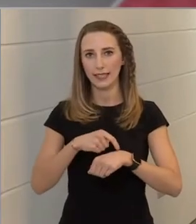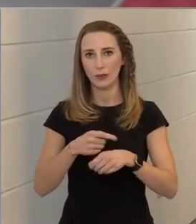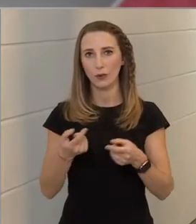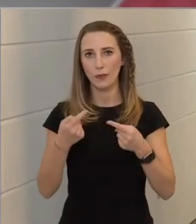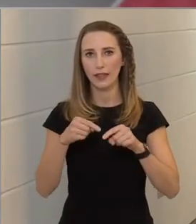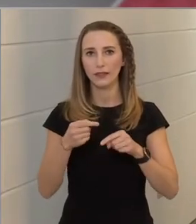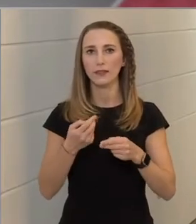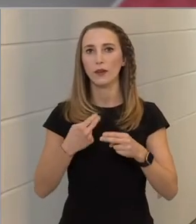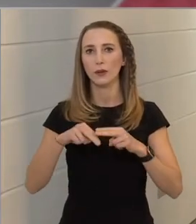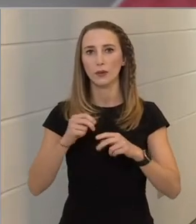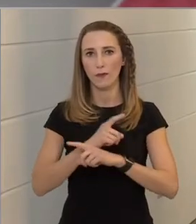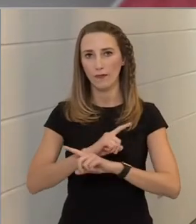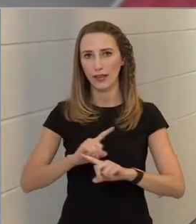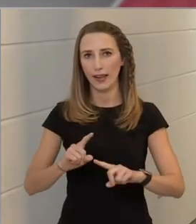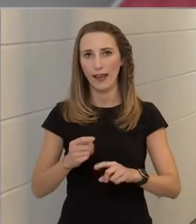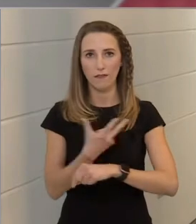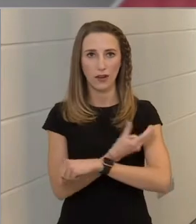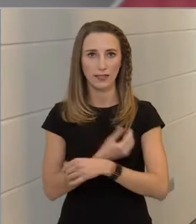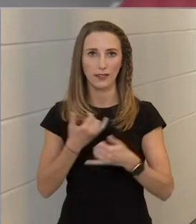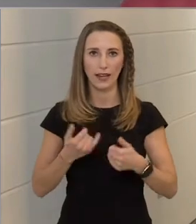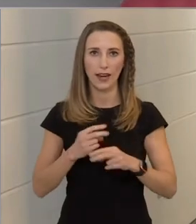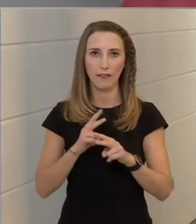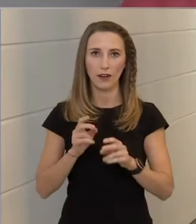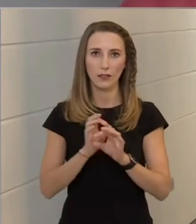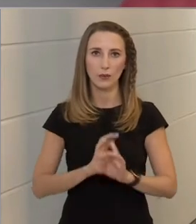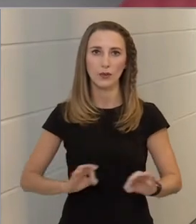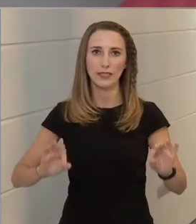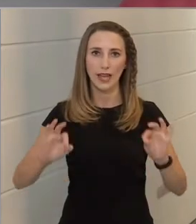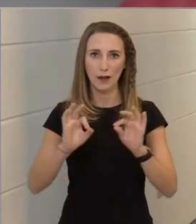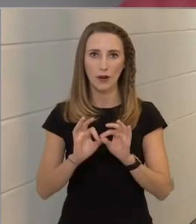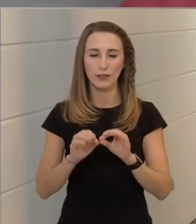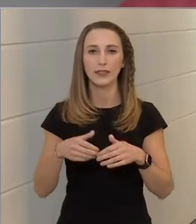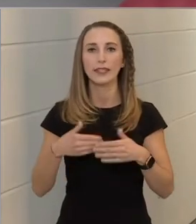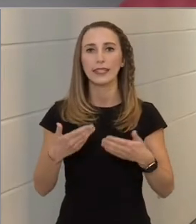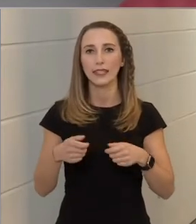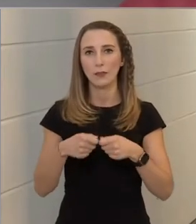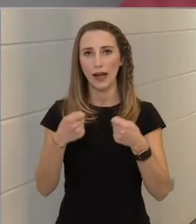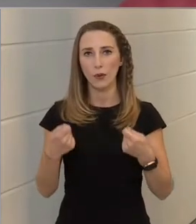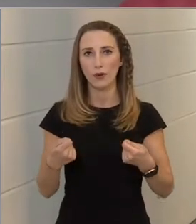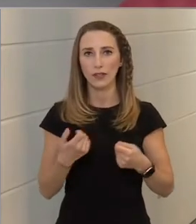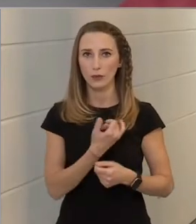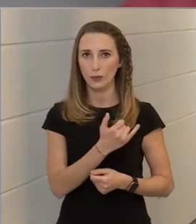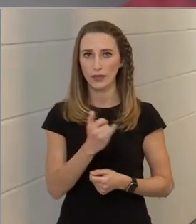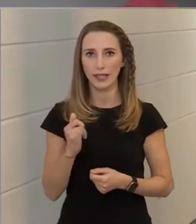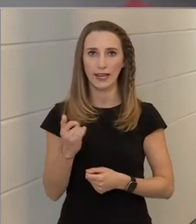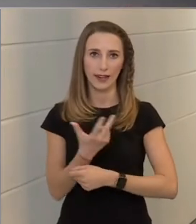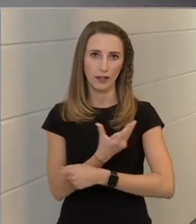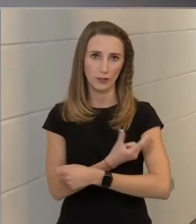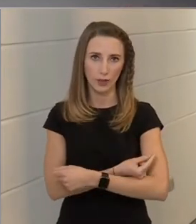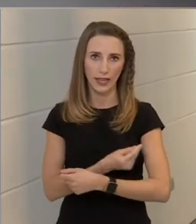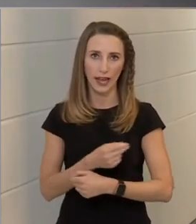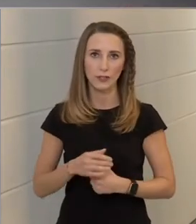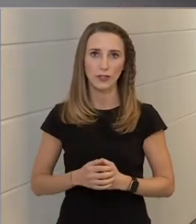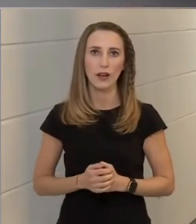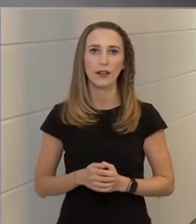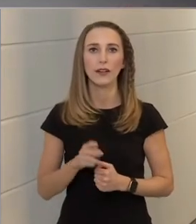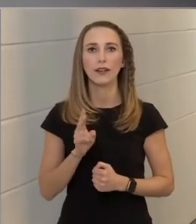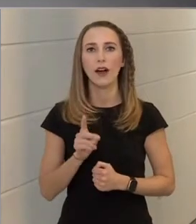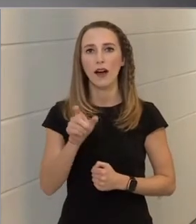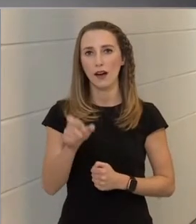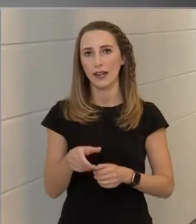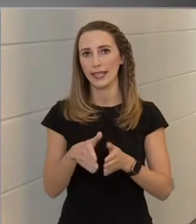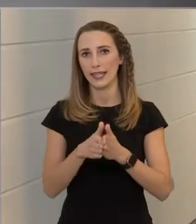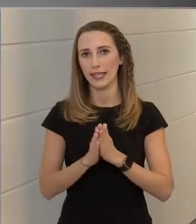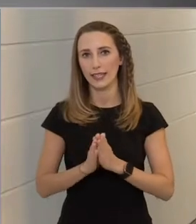többféle vakcina jelen van az országunkban, így megoldható mindenkinek az oltása, aki azt